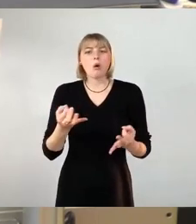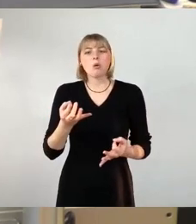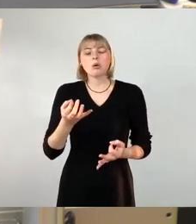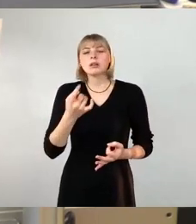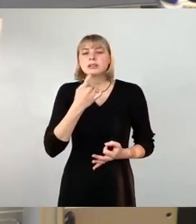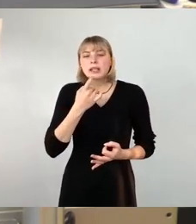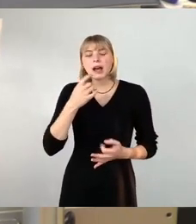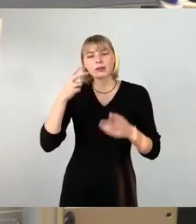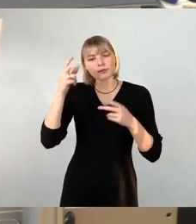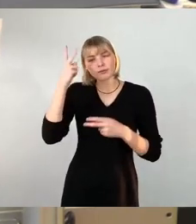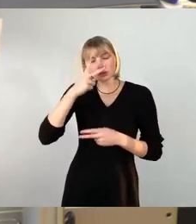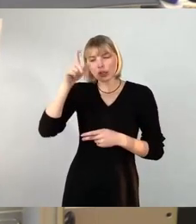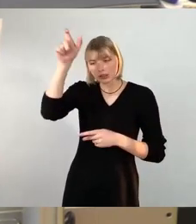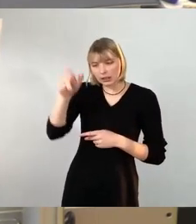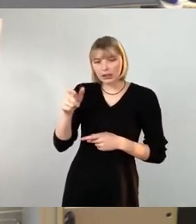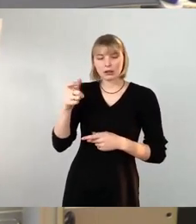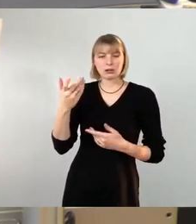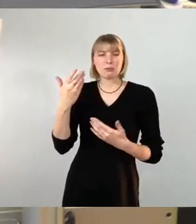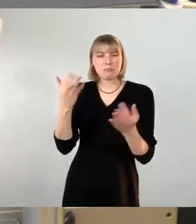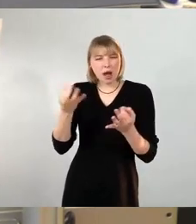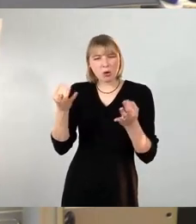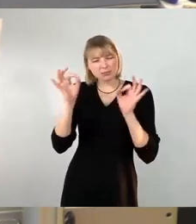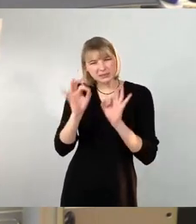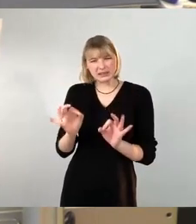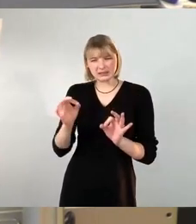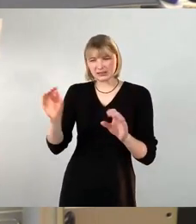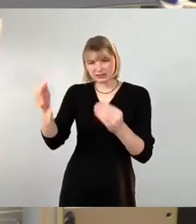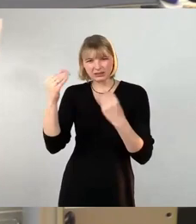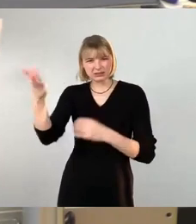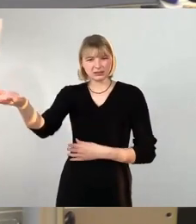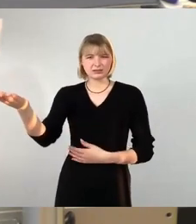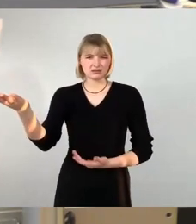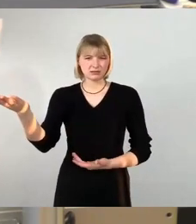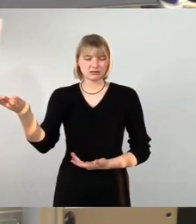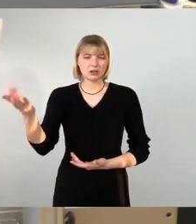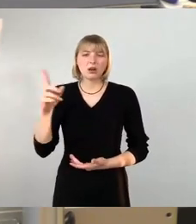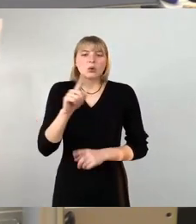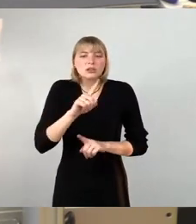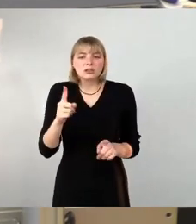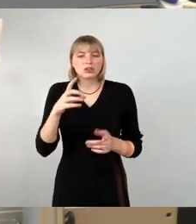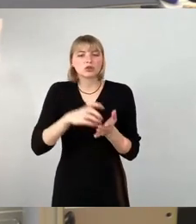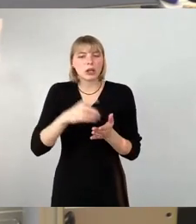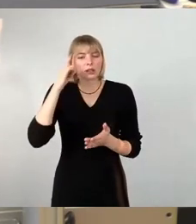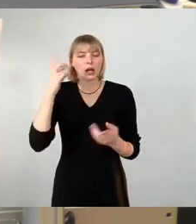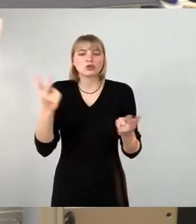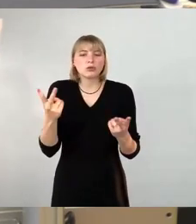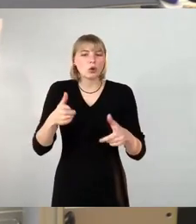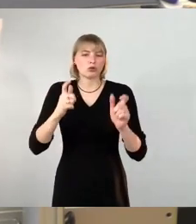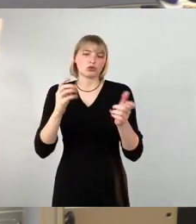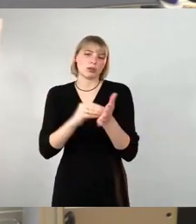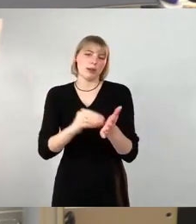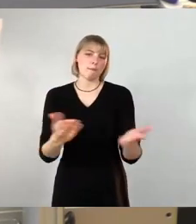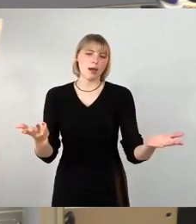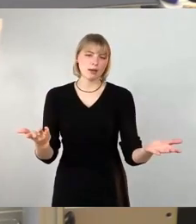Bürgerinnen und Bürger und nicht die Stadträte, die eh in den Ausschüssen sitzen. Und man muss auch darauf hinweisen, ein